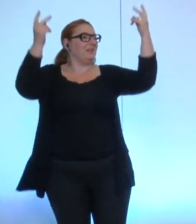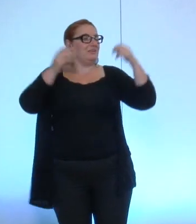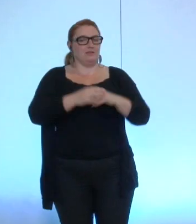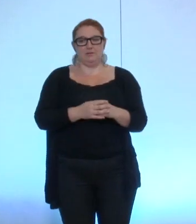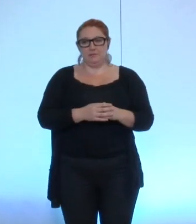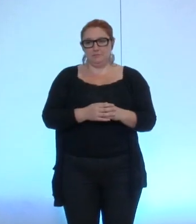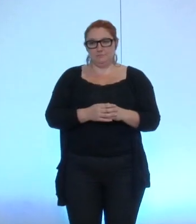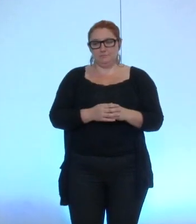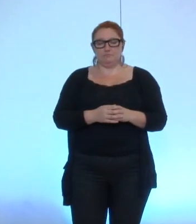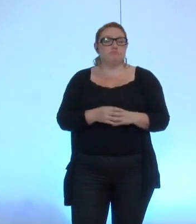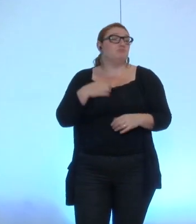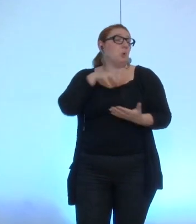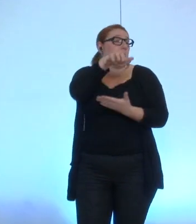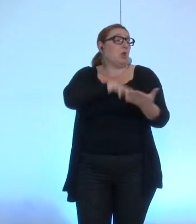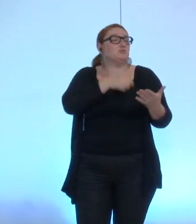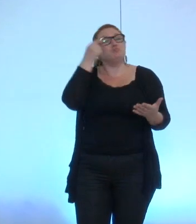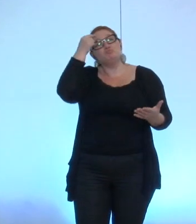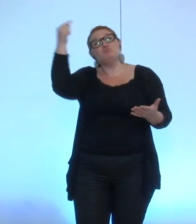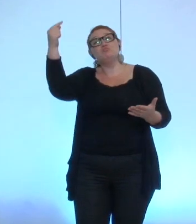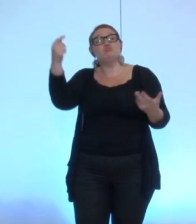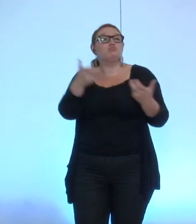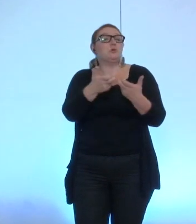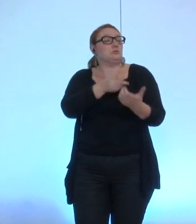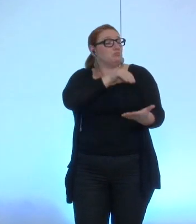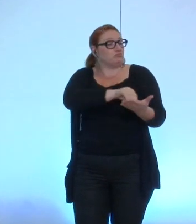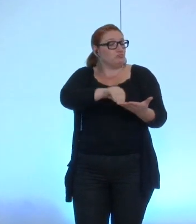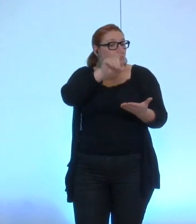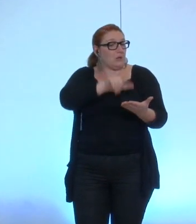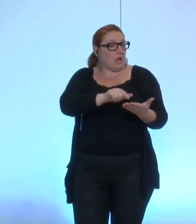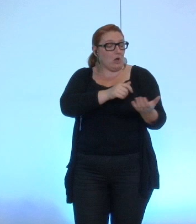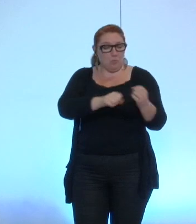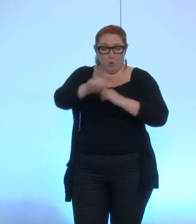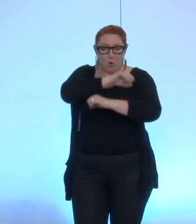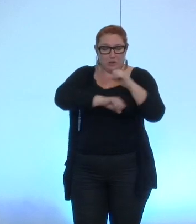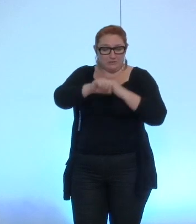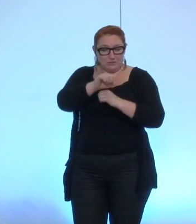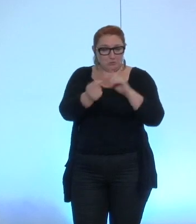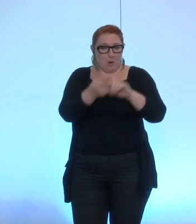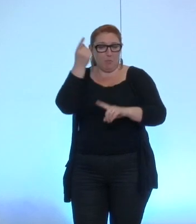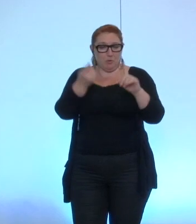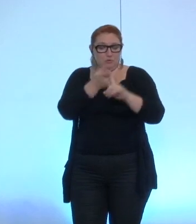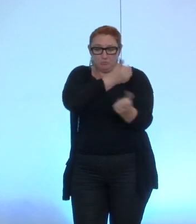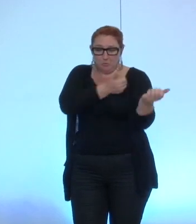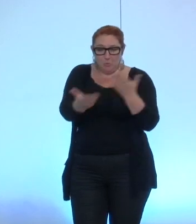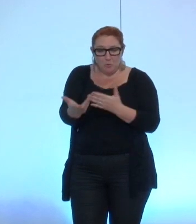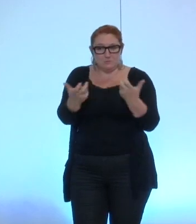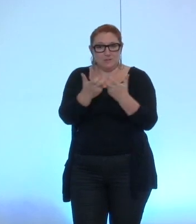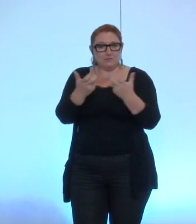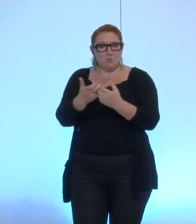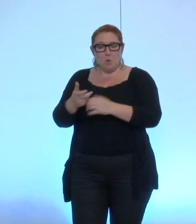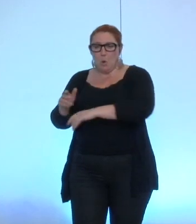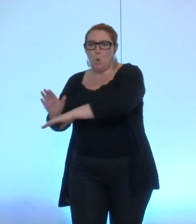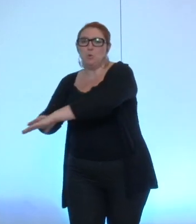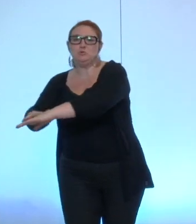aurions donc dû nous attendre à y voir figurer, par exemple, les propositions d'organisations de points majeurs, comme les consultations citoyennes